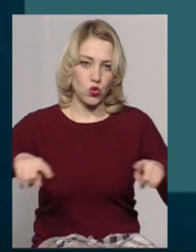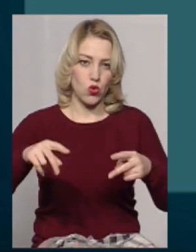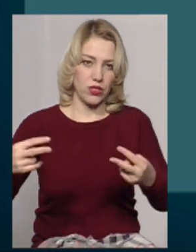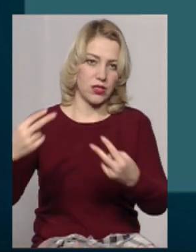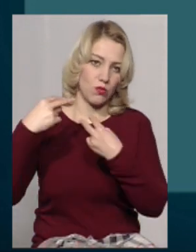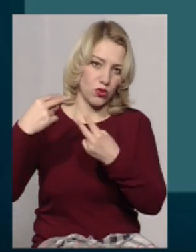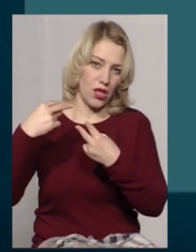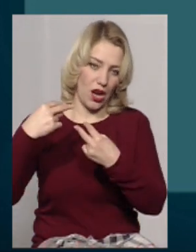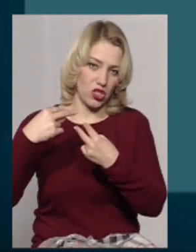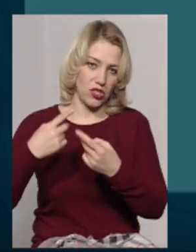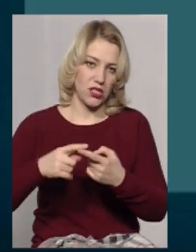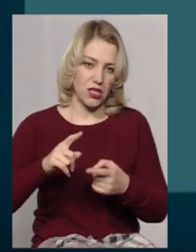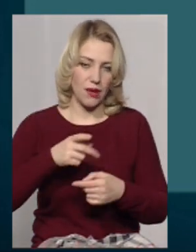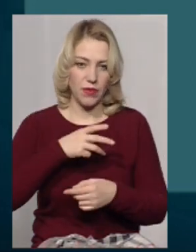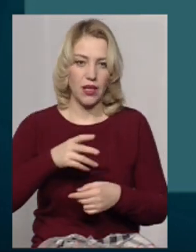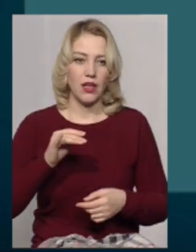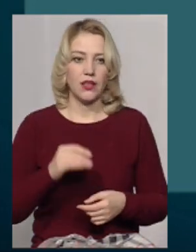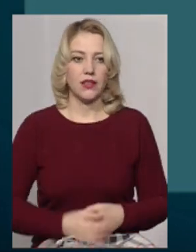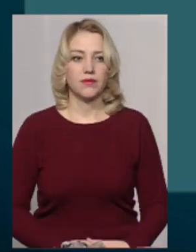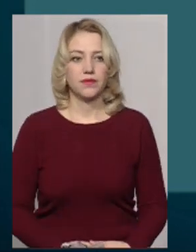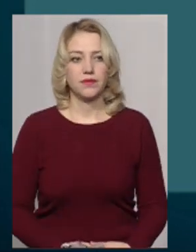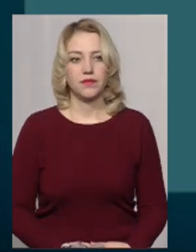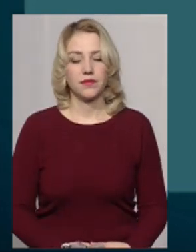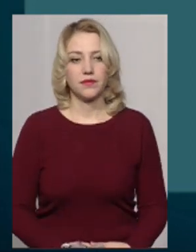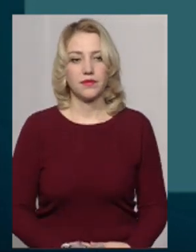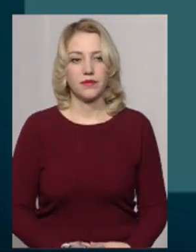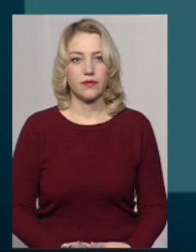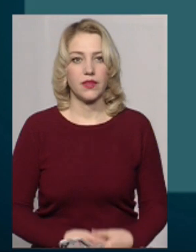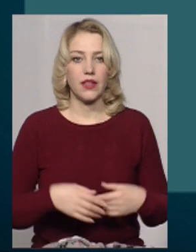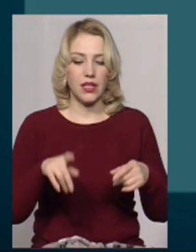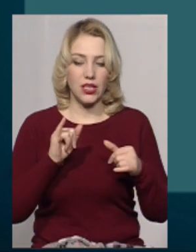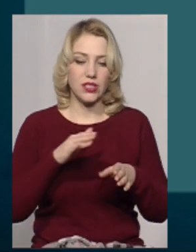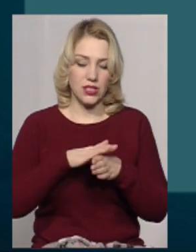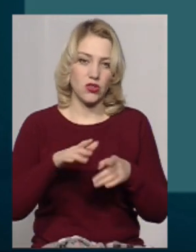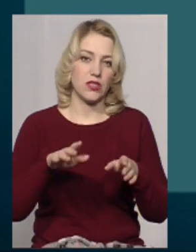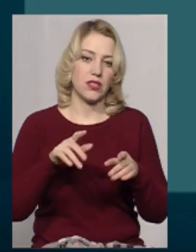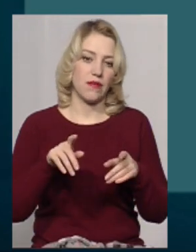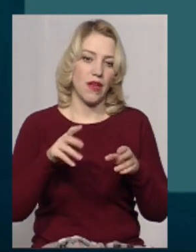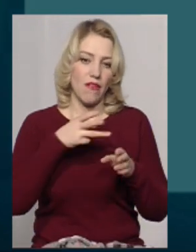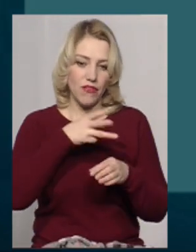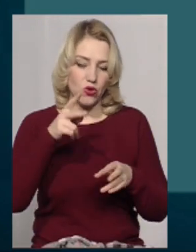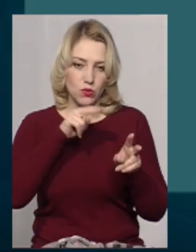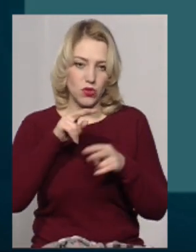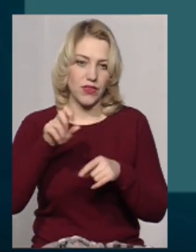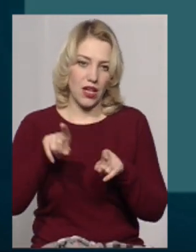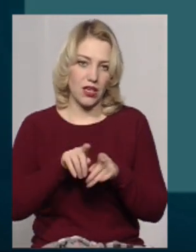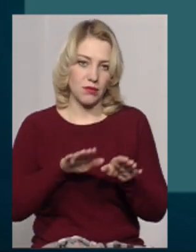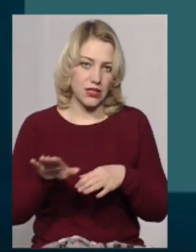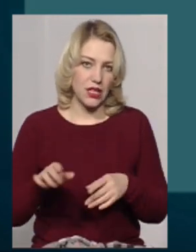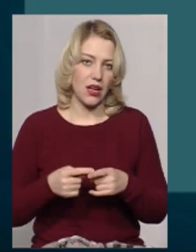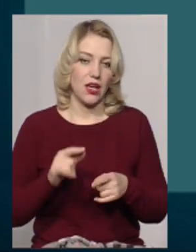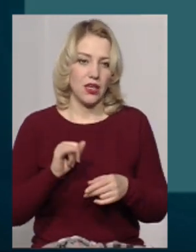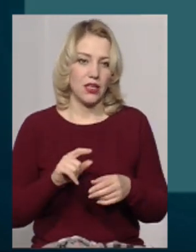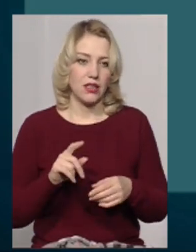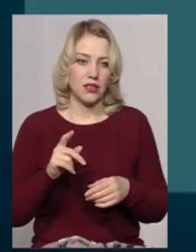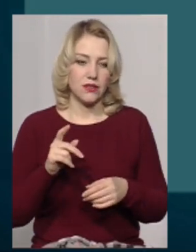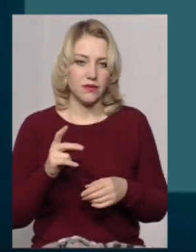допускається здійснення відеоспостереження в таких місцях. І взагалі завжди повинен бути такий